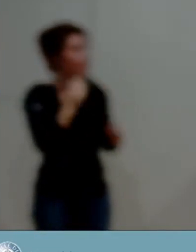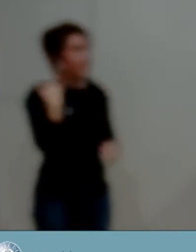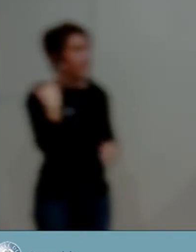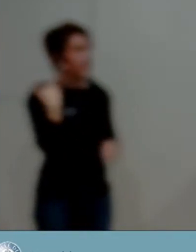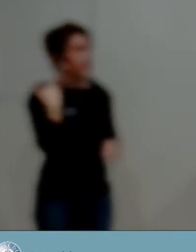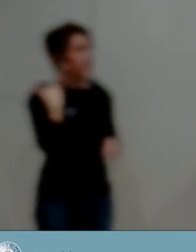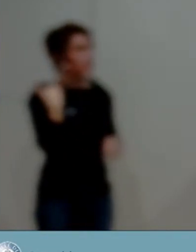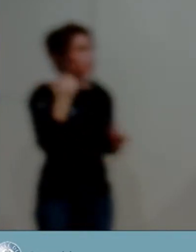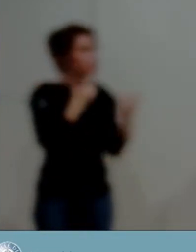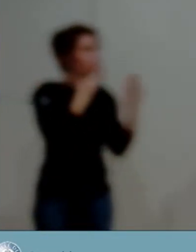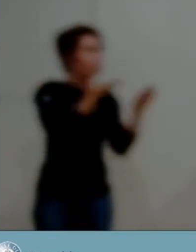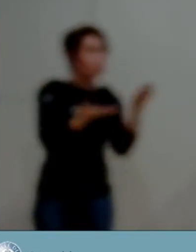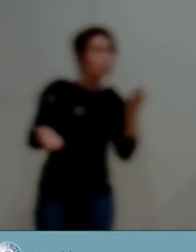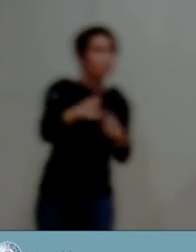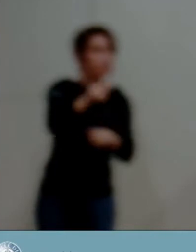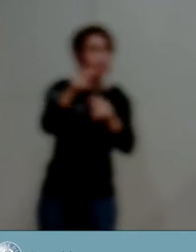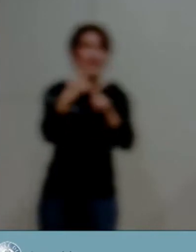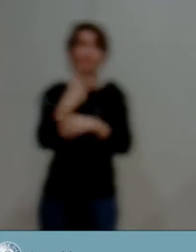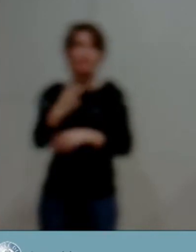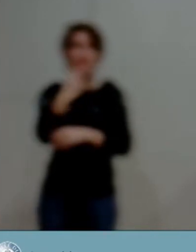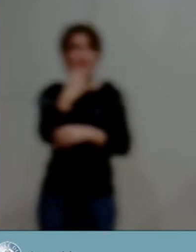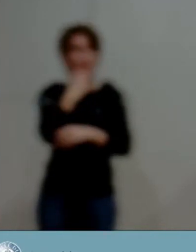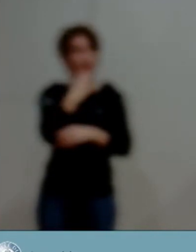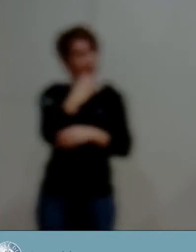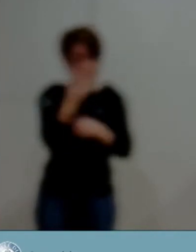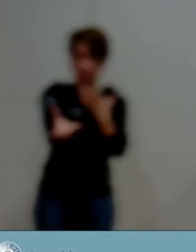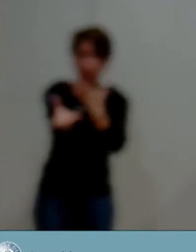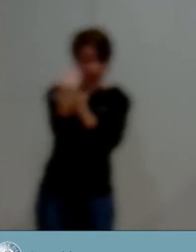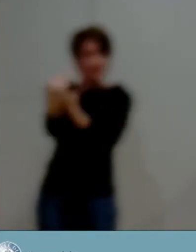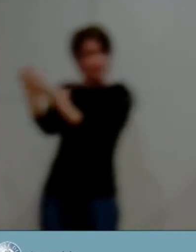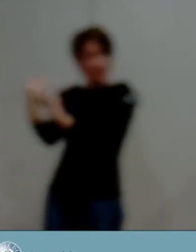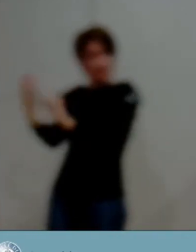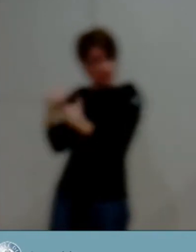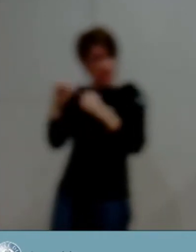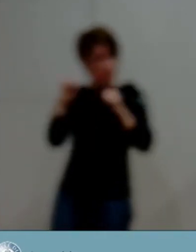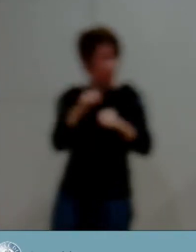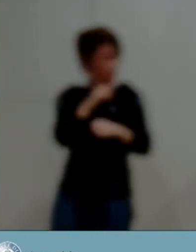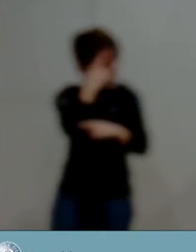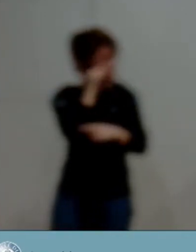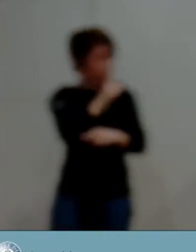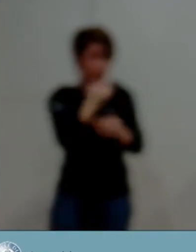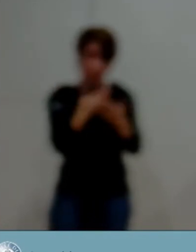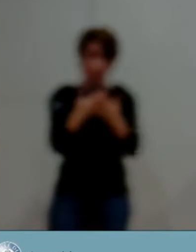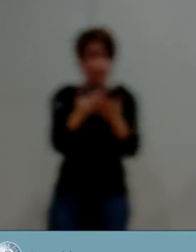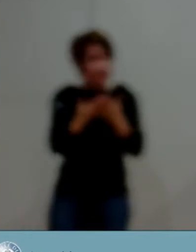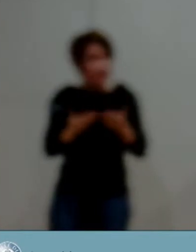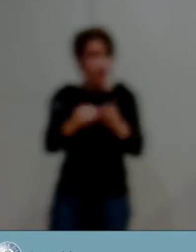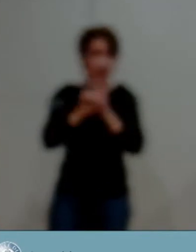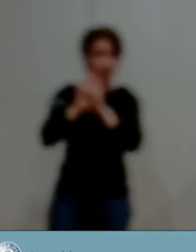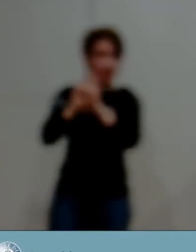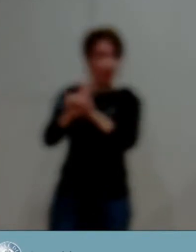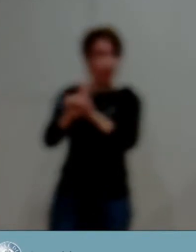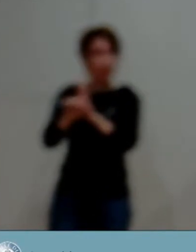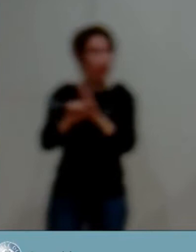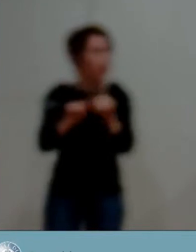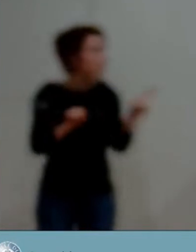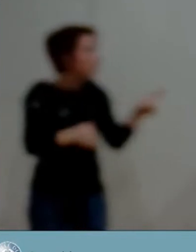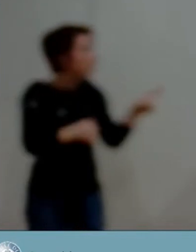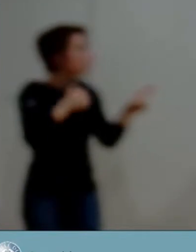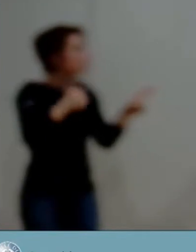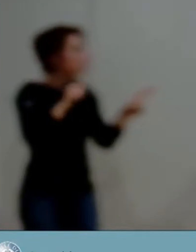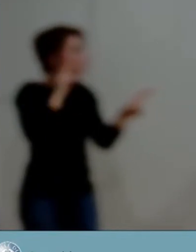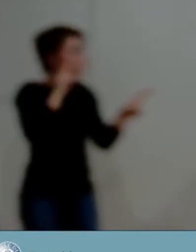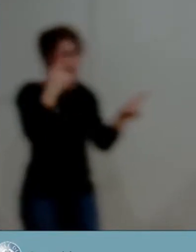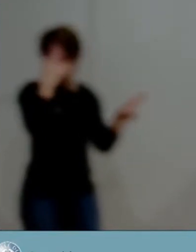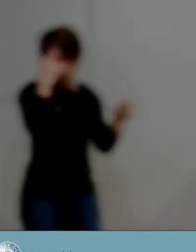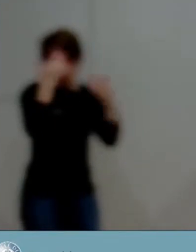décisions qui les concernent une priorité de votre mandat. Cet effort louable d'ouverture par la prise